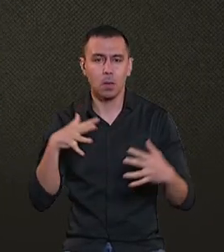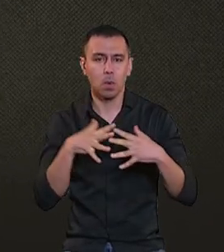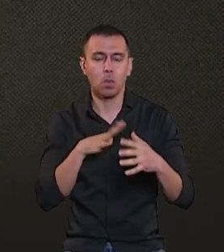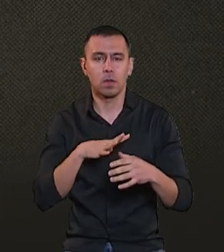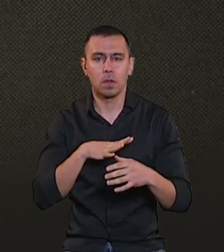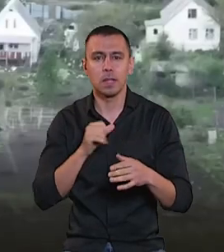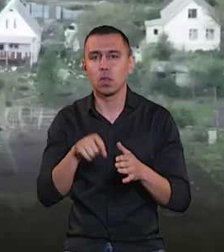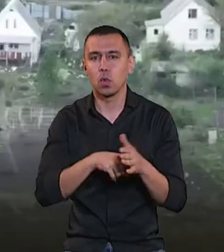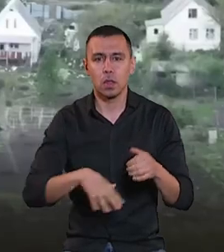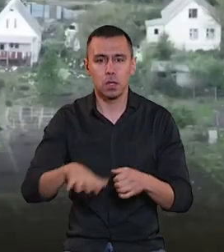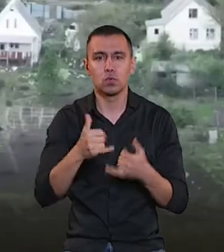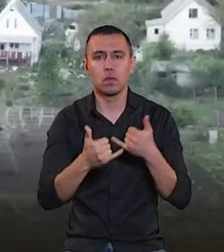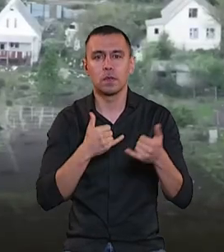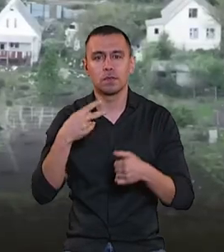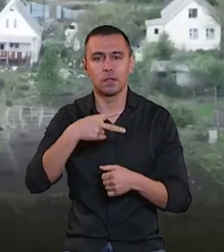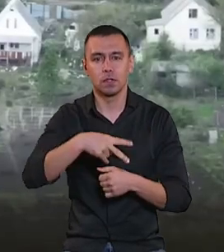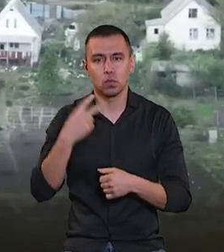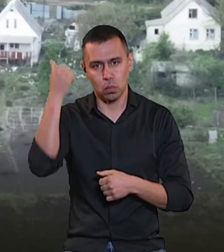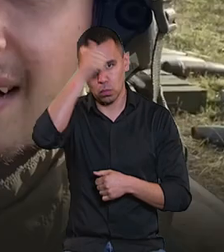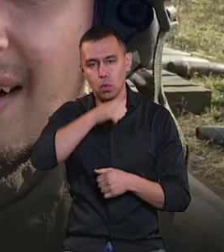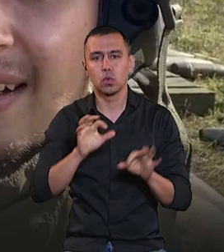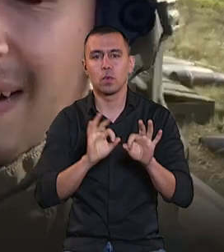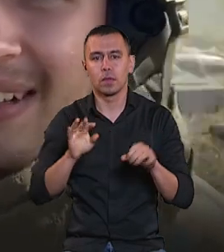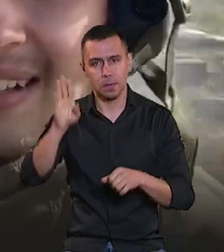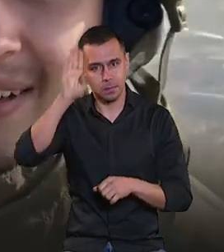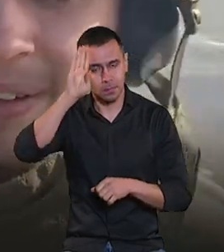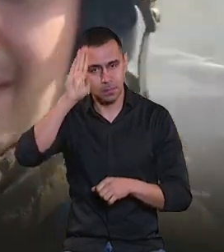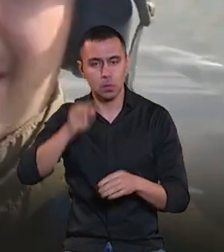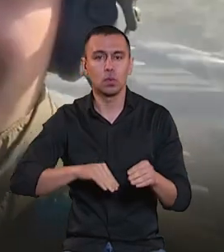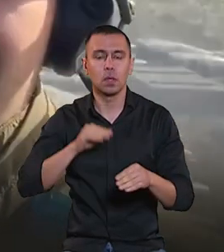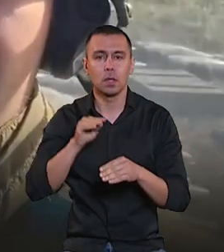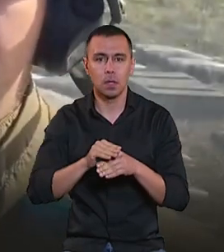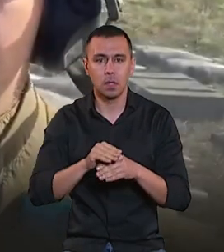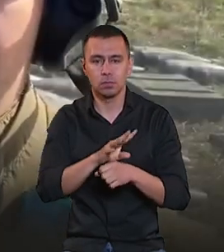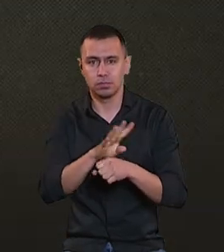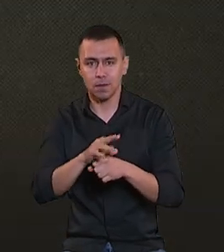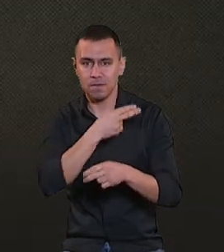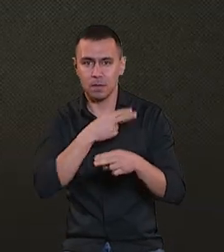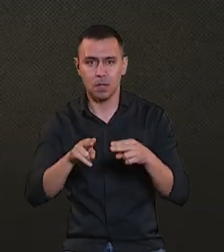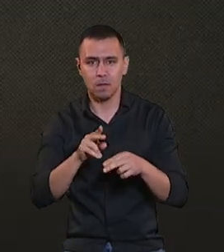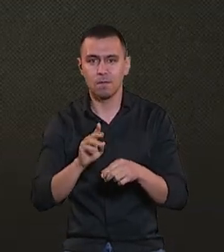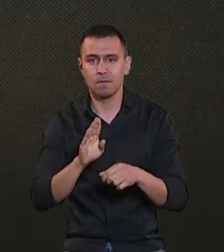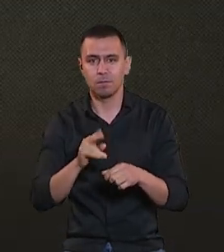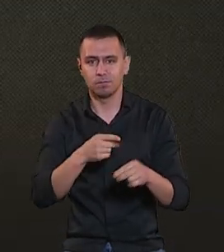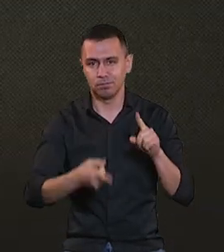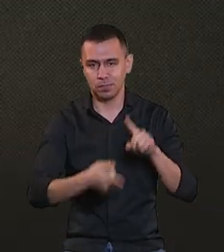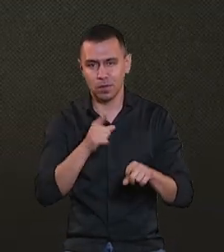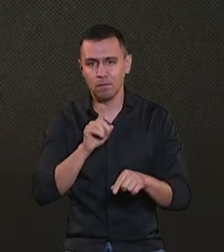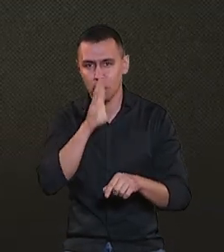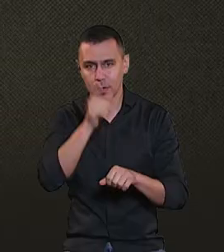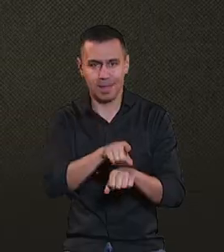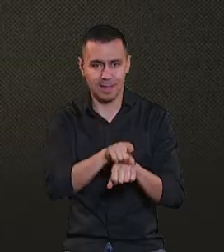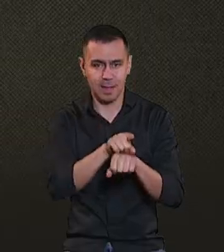Торському на Донеччині у жовтні 2022-го, розповідає артилерист. Тоді, додає, з трофейних гармат підбили ворожий танк. Розвернули гармати,